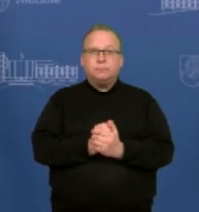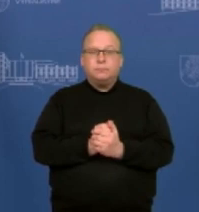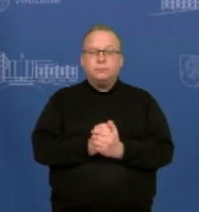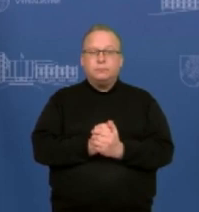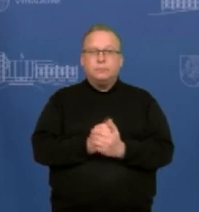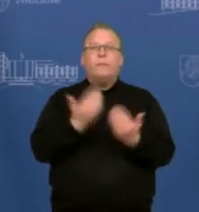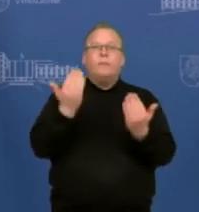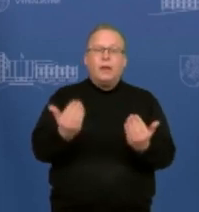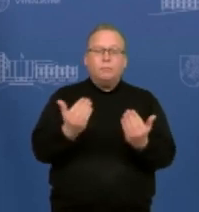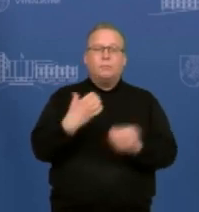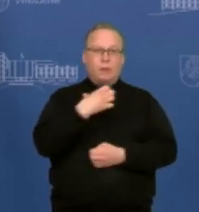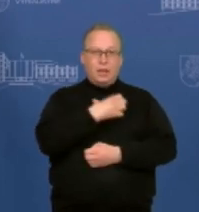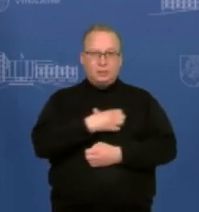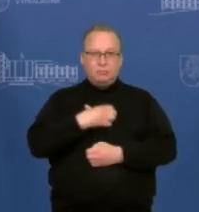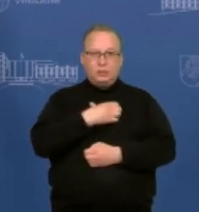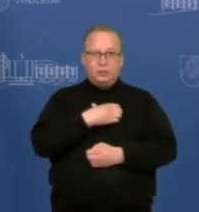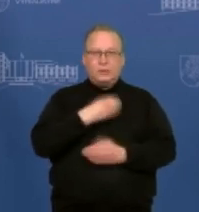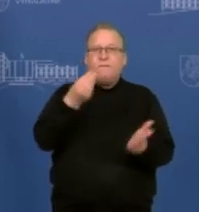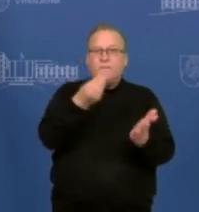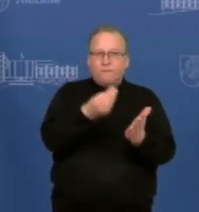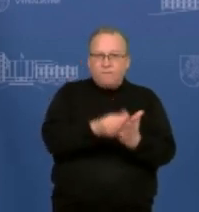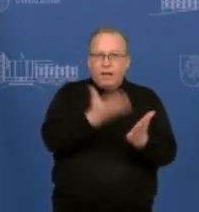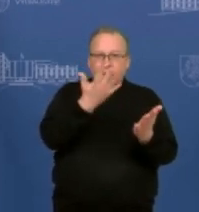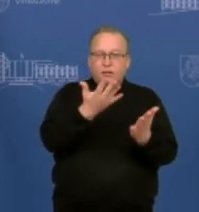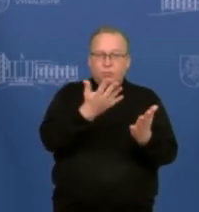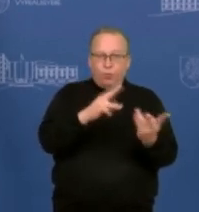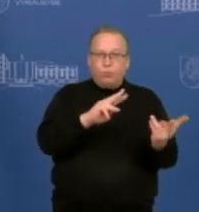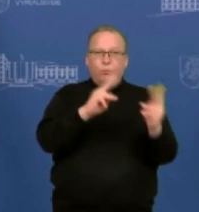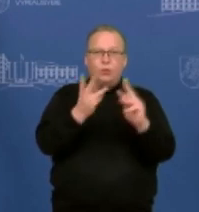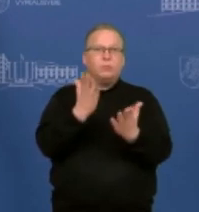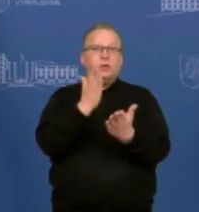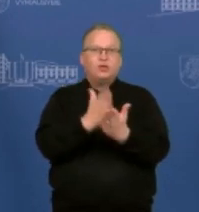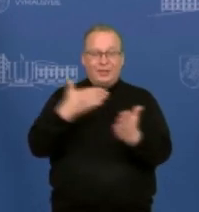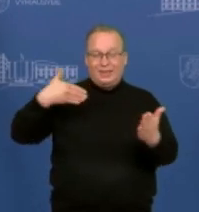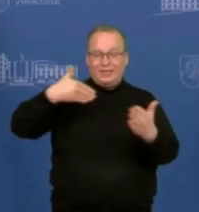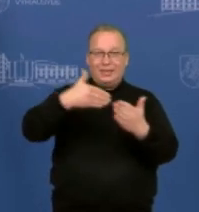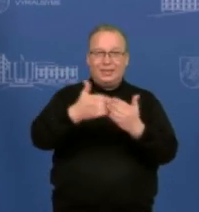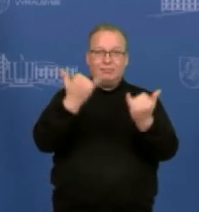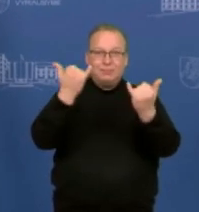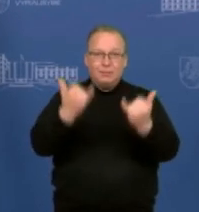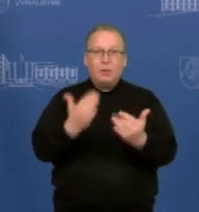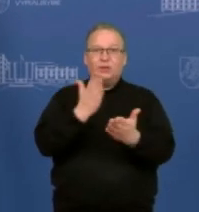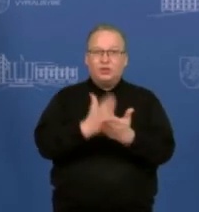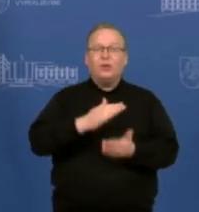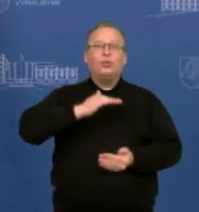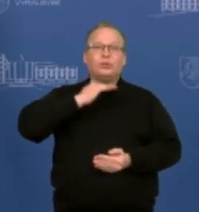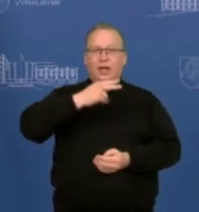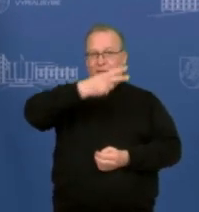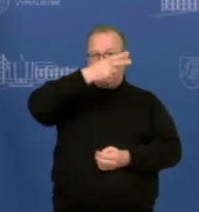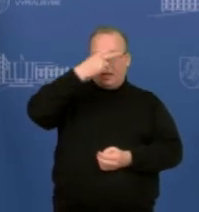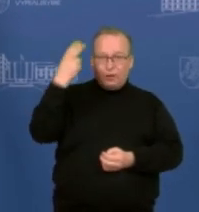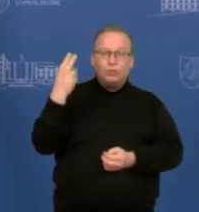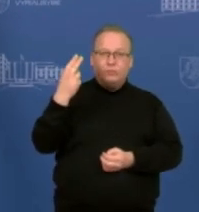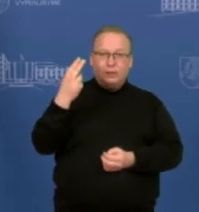vertinimo pokytis yra tuomet, kai iki dabar mes vertiname, kad užtenka Lietuvai atgrąsimo